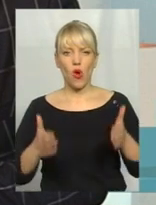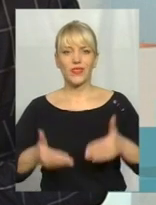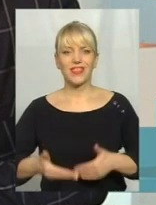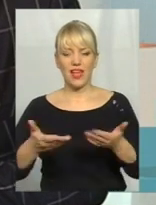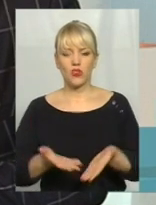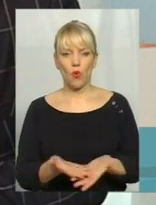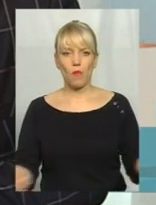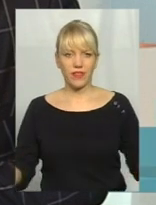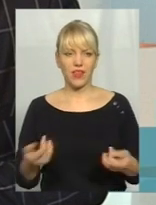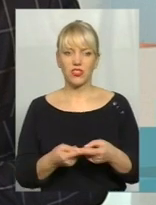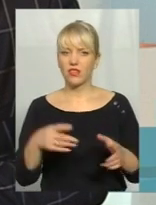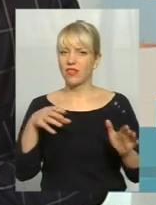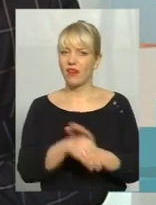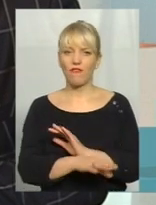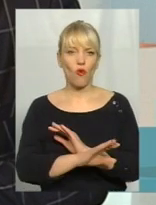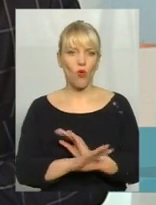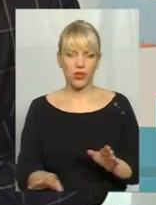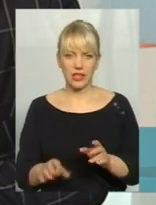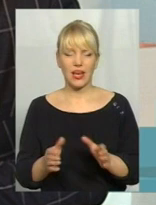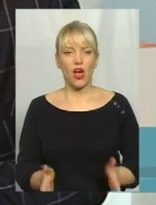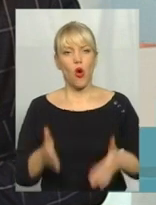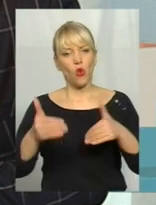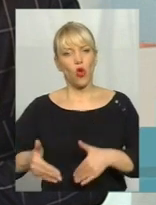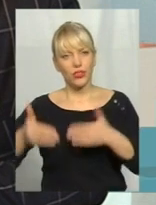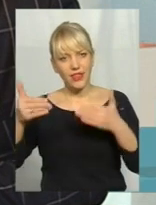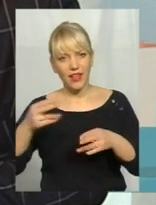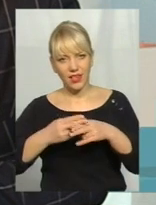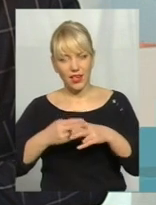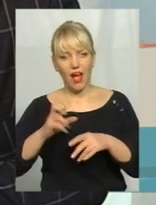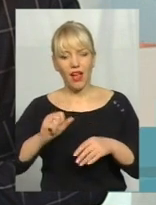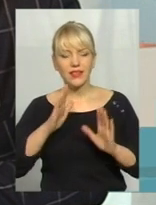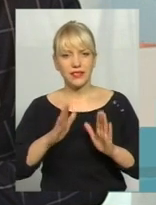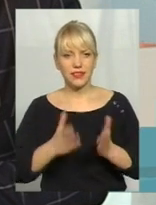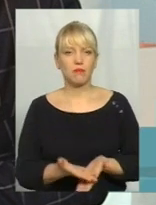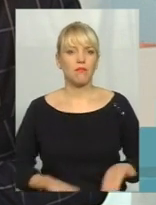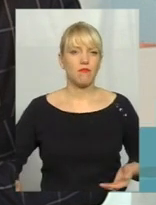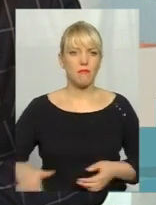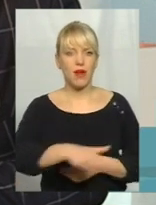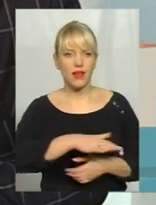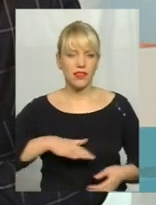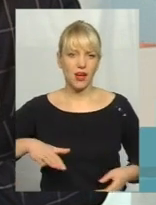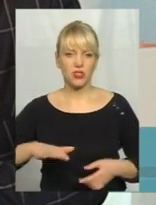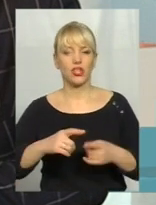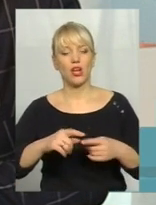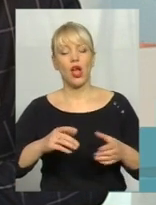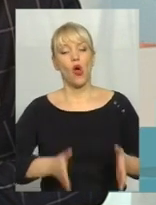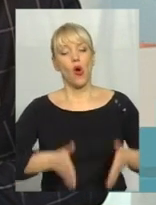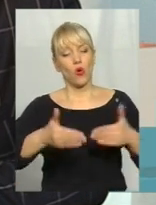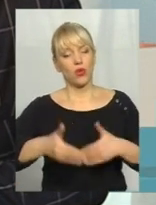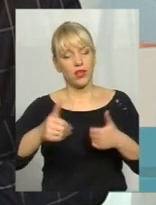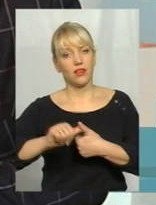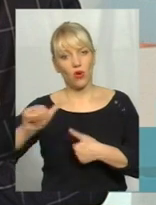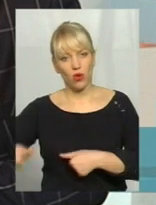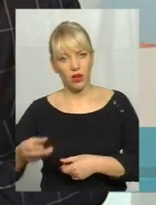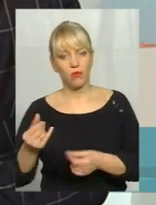входить вартість самого контейнера. На контейнери комунальне підприємство окремо потребує грошей.